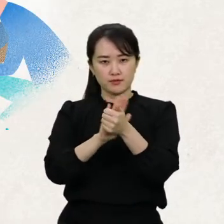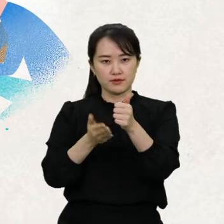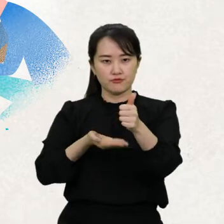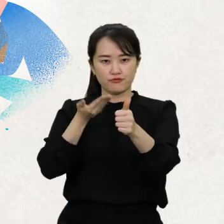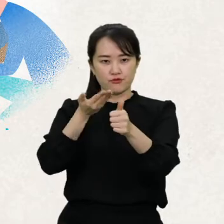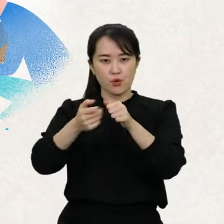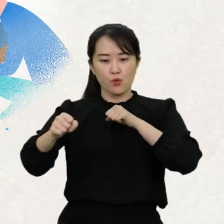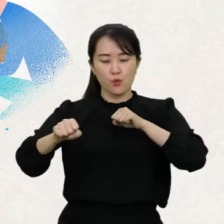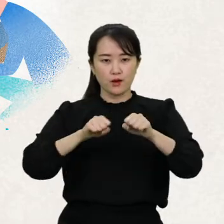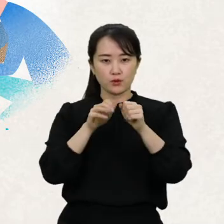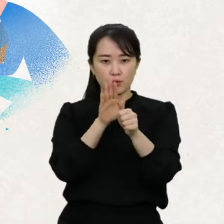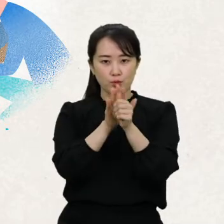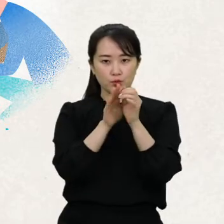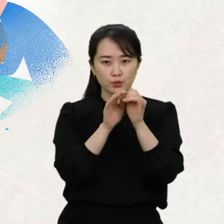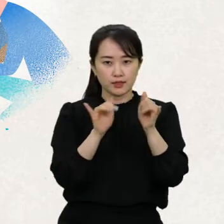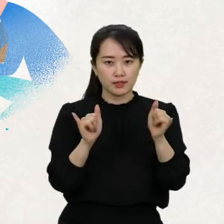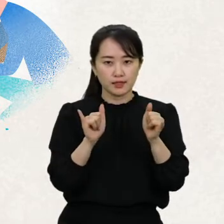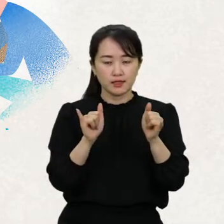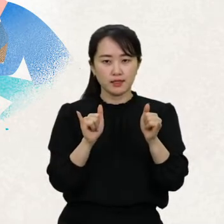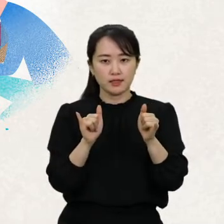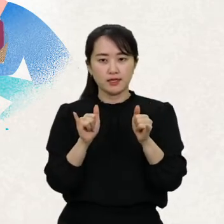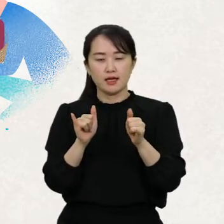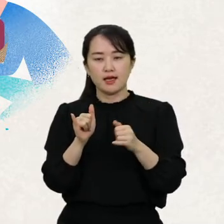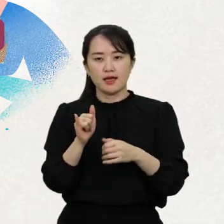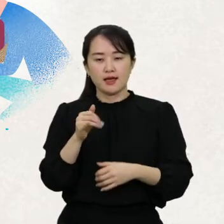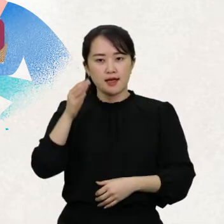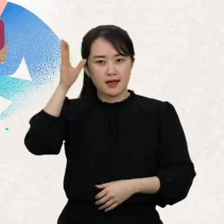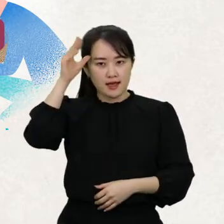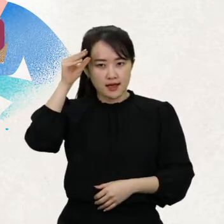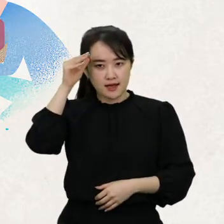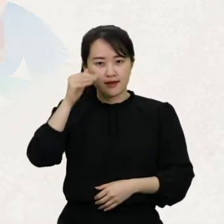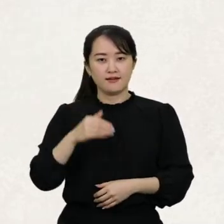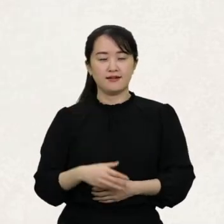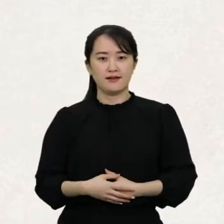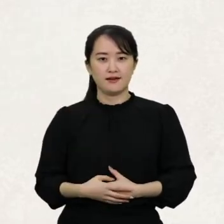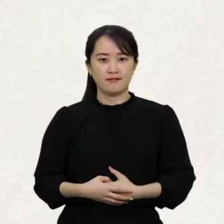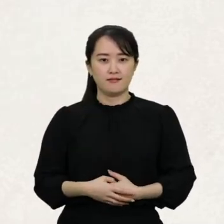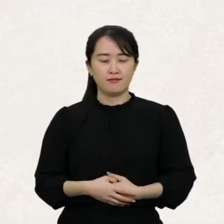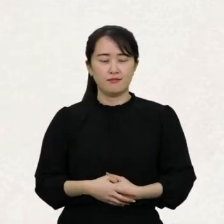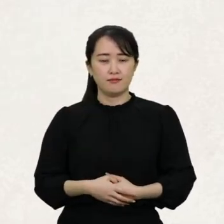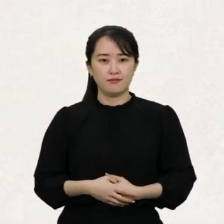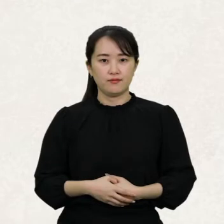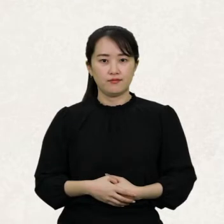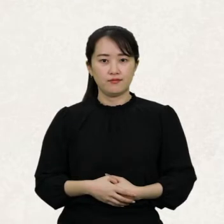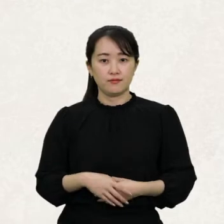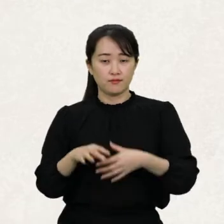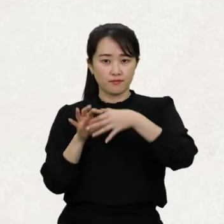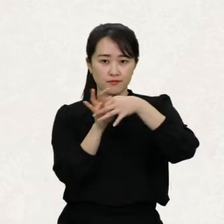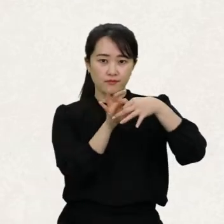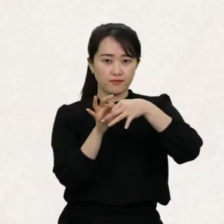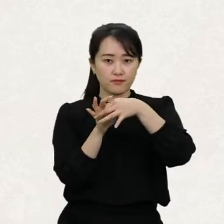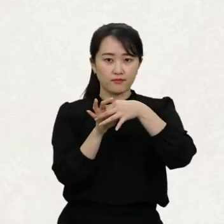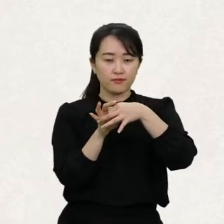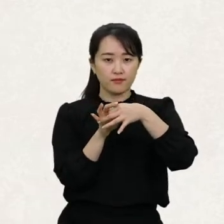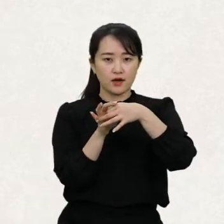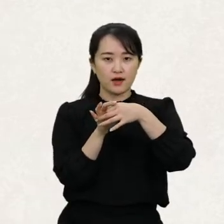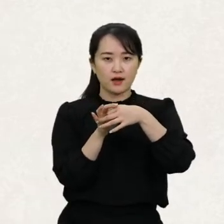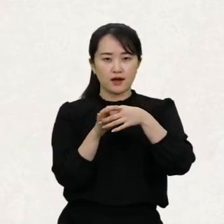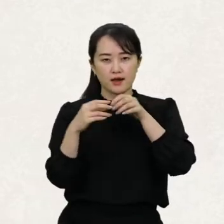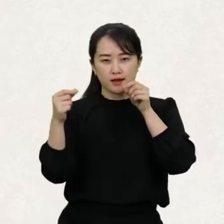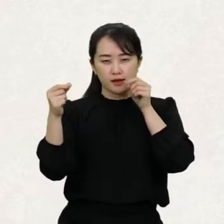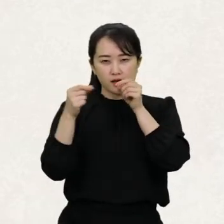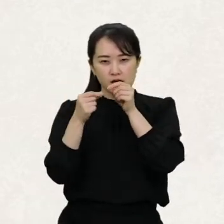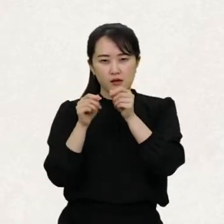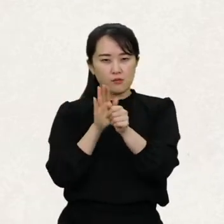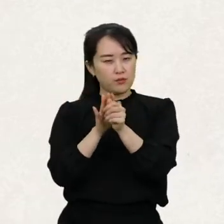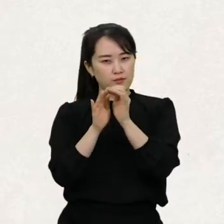활동지원사, 낭독인, 안내견을 뜻해요. 그리고 매개체는 바로 옆에서 보조하는